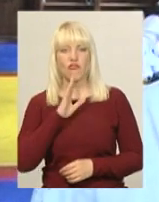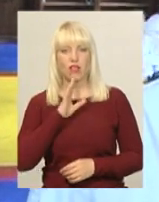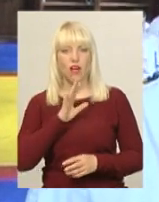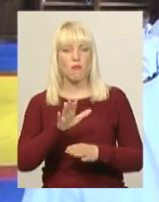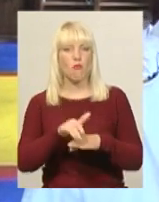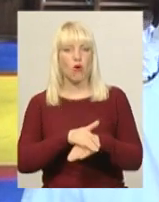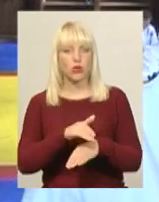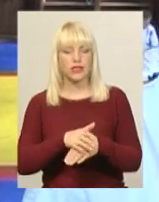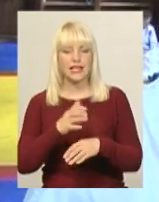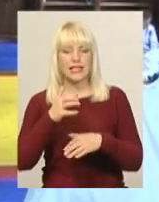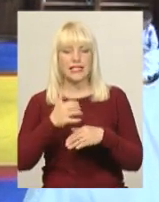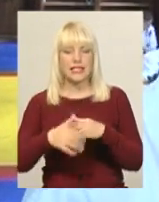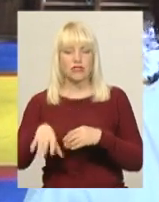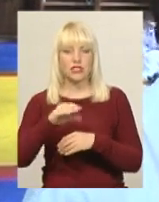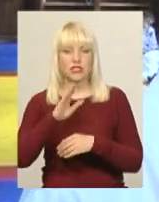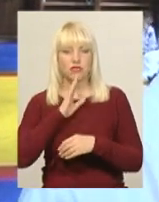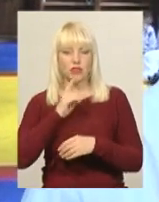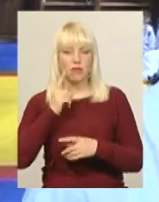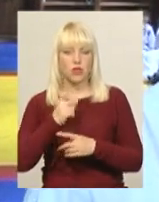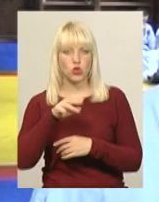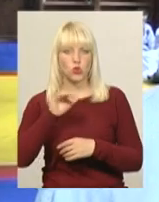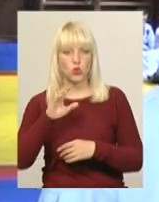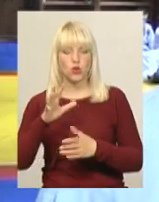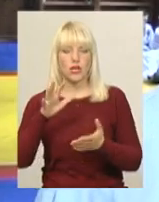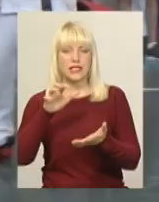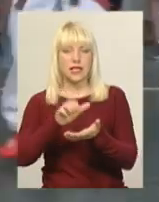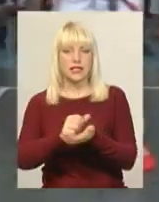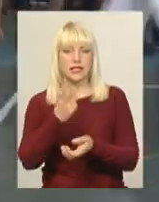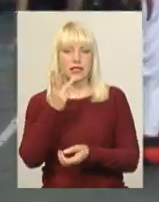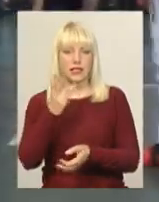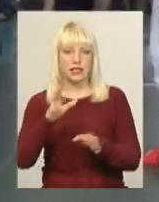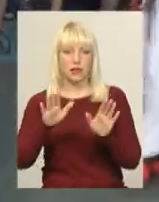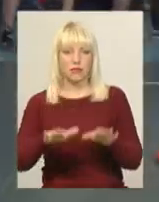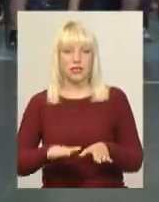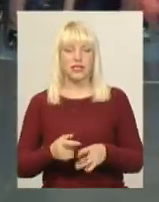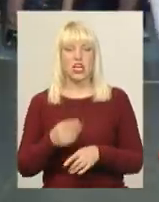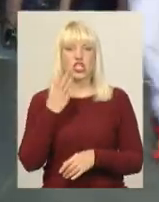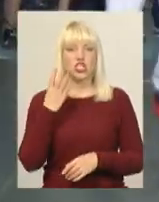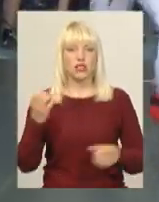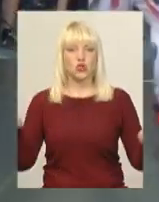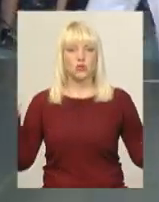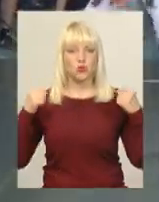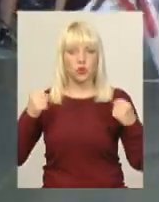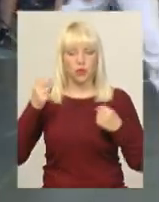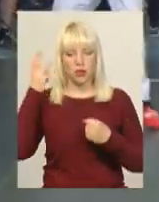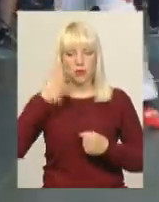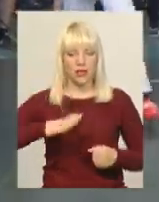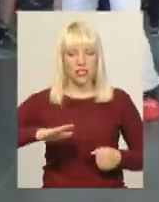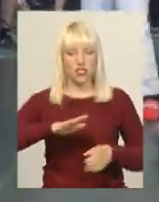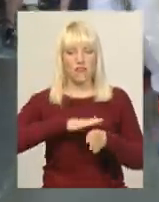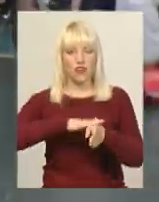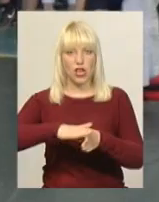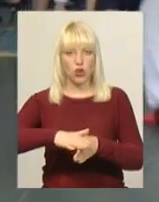молодець, серед усіх дівчат по першому туру вона змогла взяти третє місце. Четверо спортсменів Хмельниччини на чемпіонаті України виконали